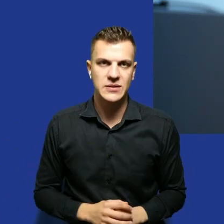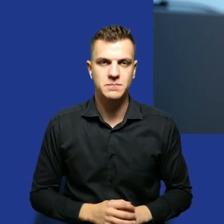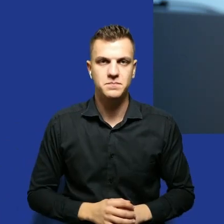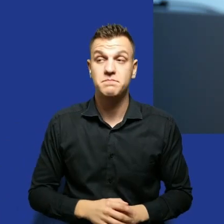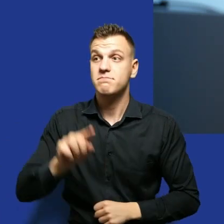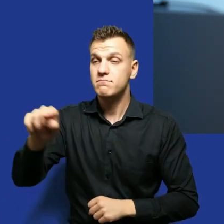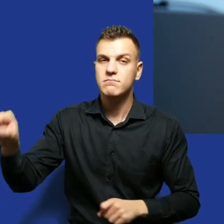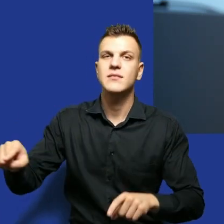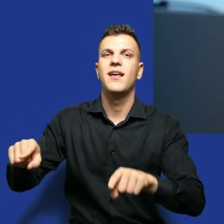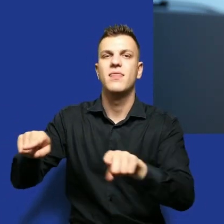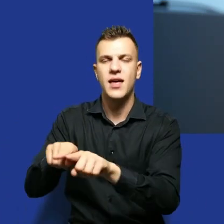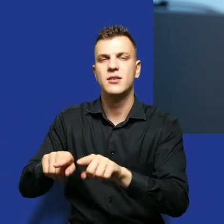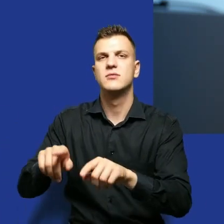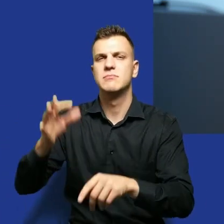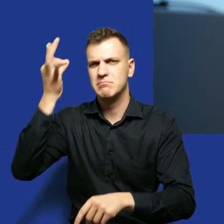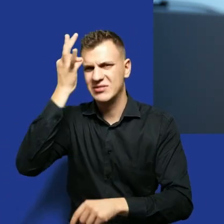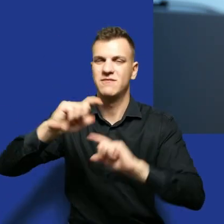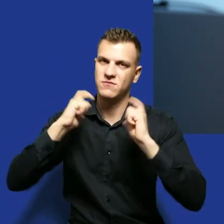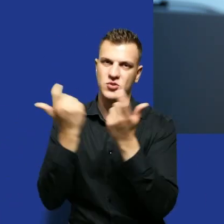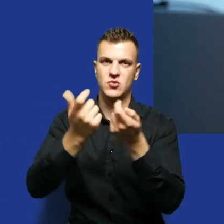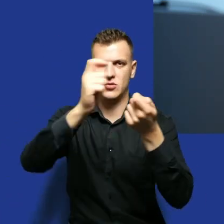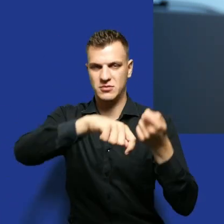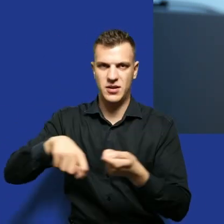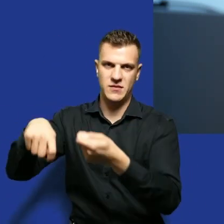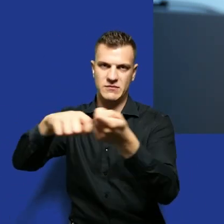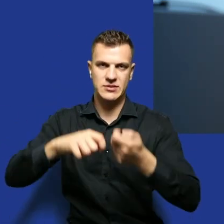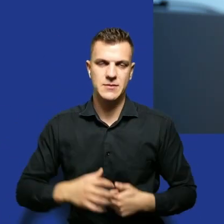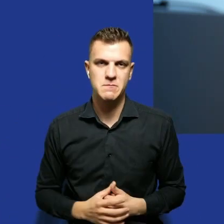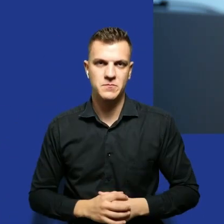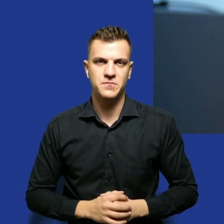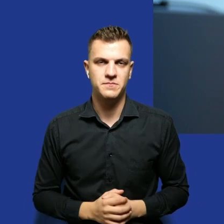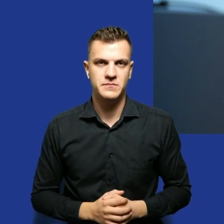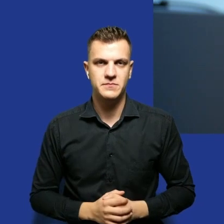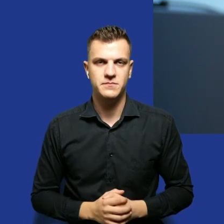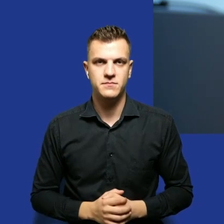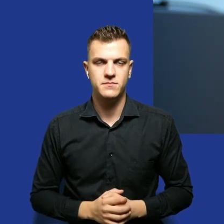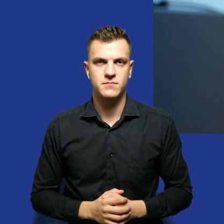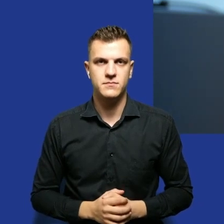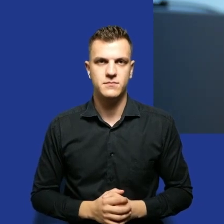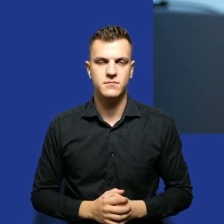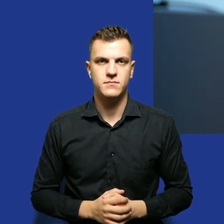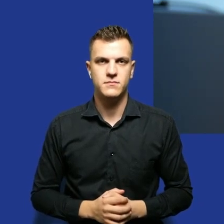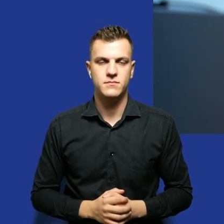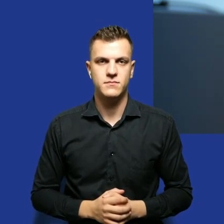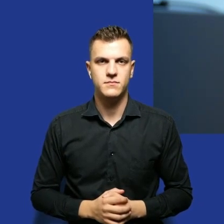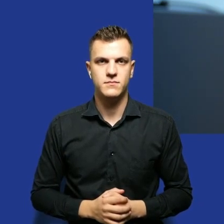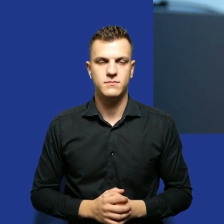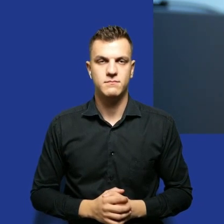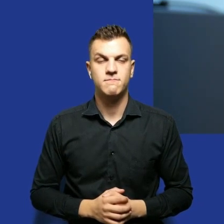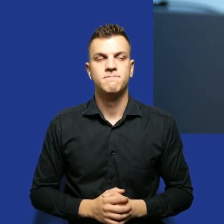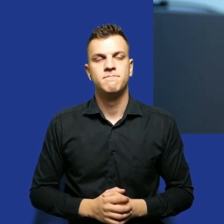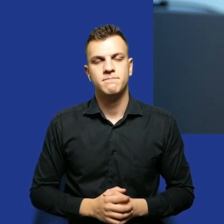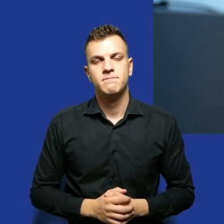również sprawdzają wszystko. Często my